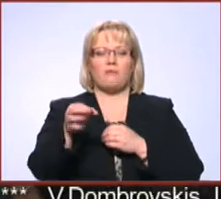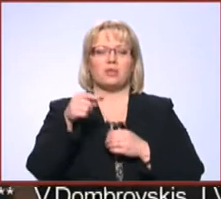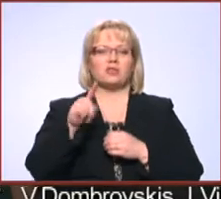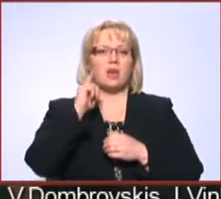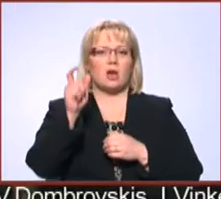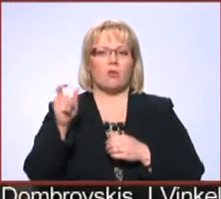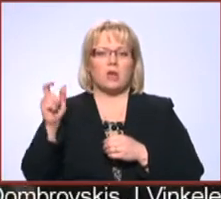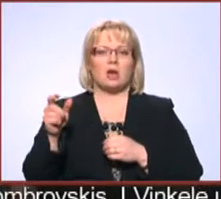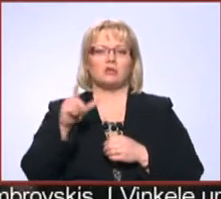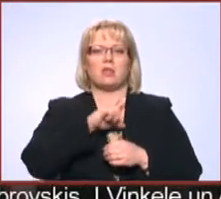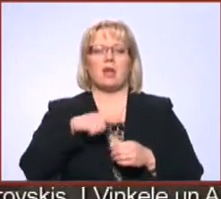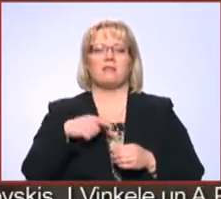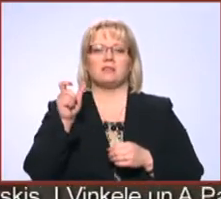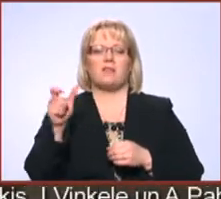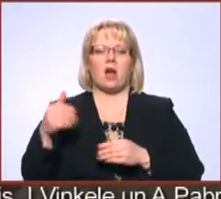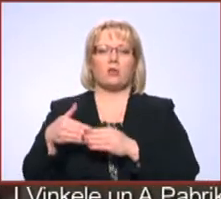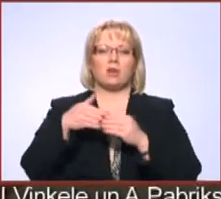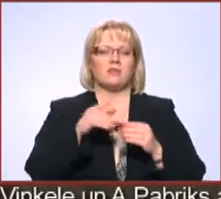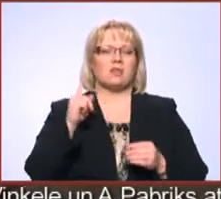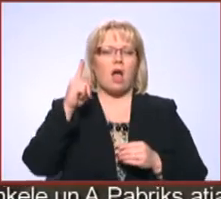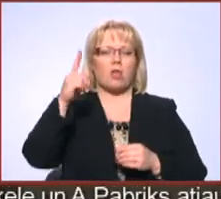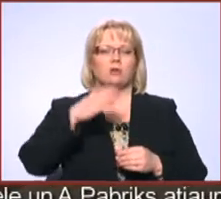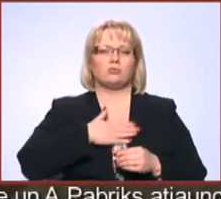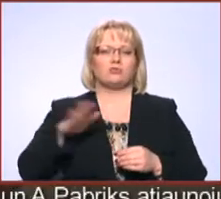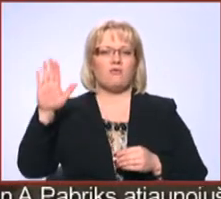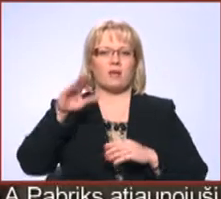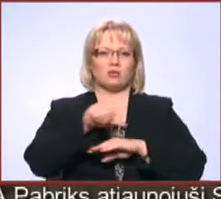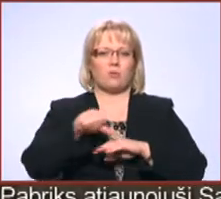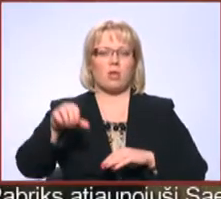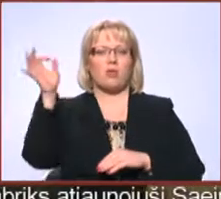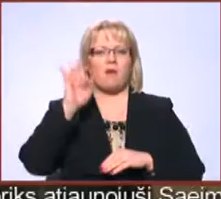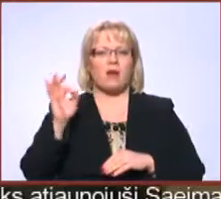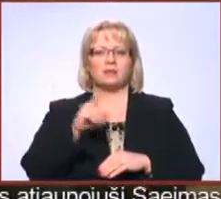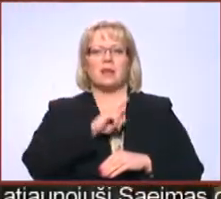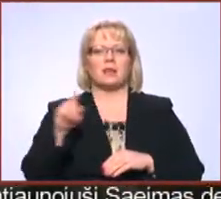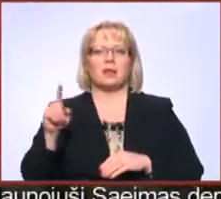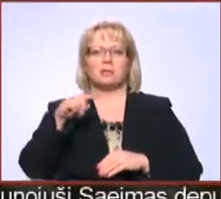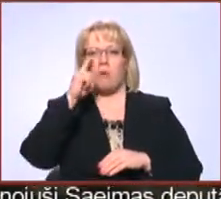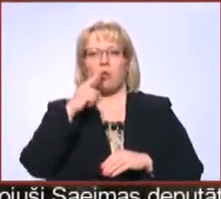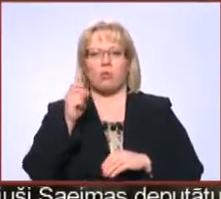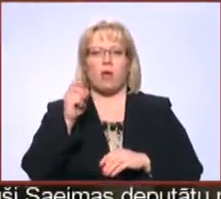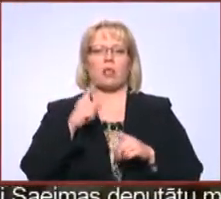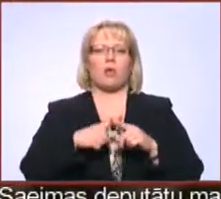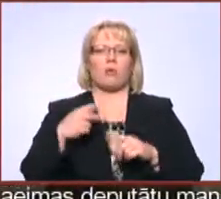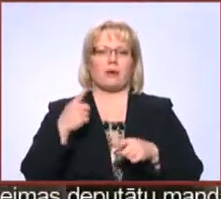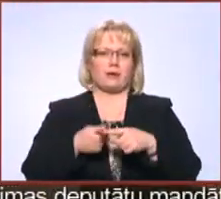jaunieši aizvadīs Latvijas vārdu tālo aiz mūsu valsts robežām, no Vācijas līdz pat Portugālai un Grieķijai.